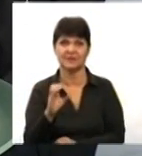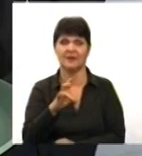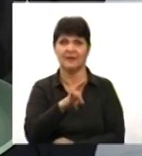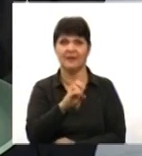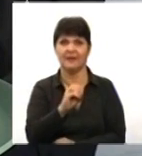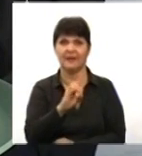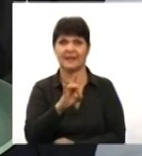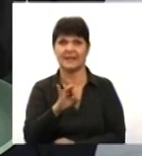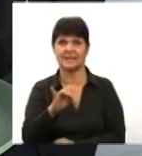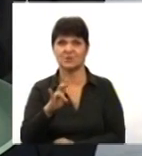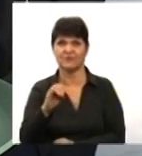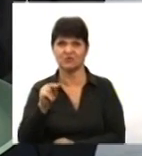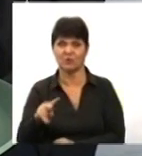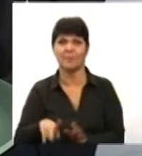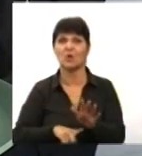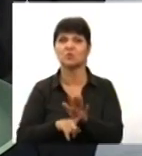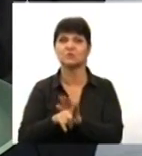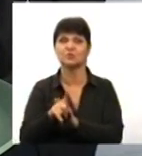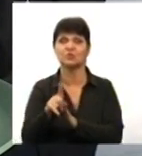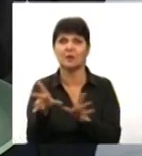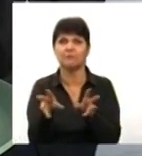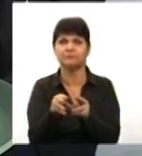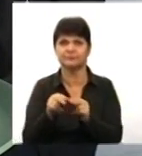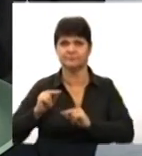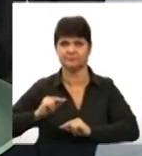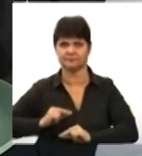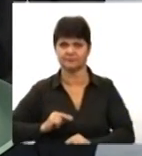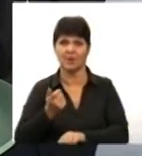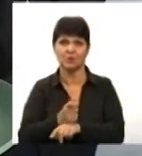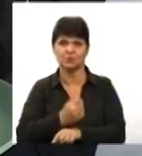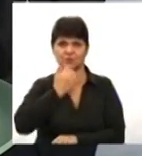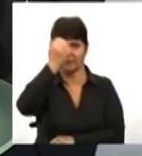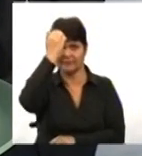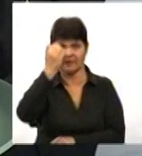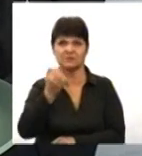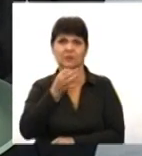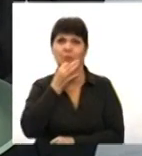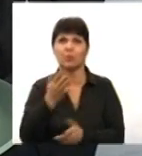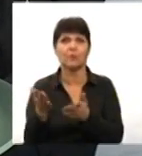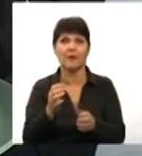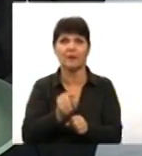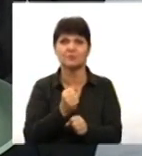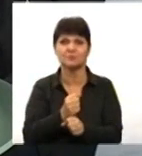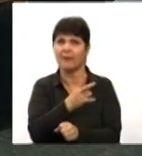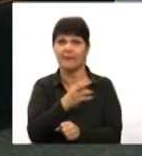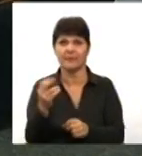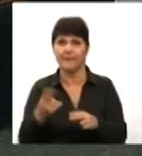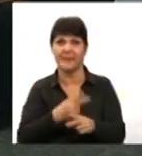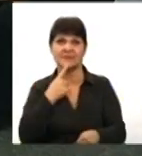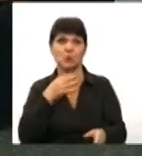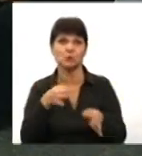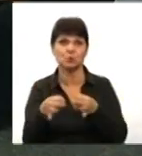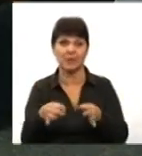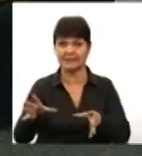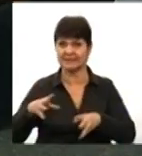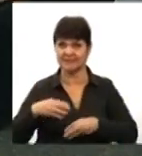розпочали дуже вплідну роботу. Ми їм дуже вдячні за те, що будь-яка розробка не проходила без консультації з нами, тому що